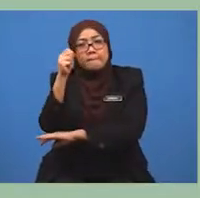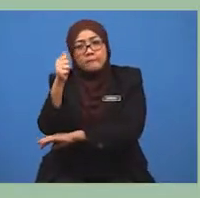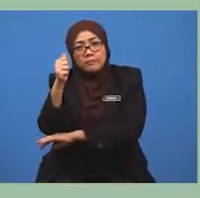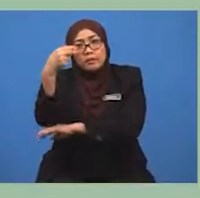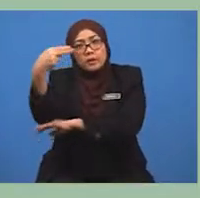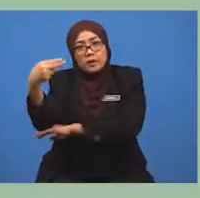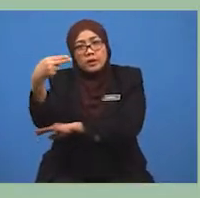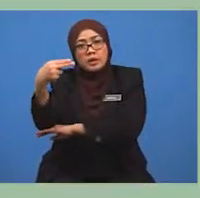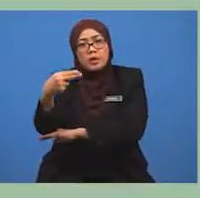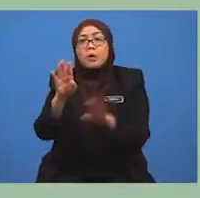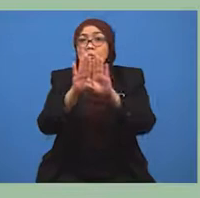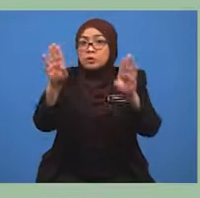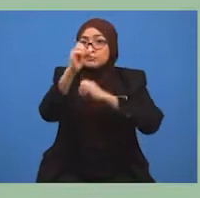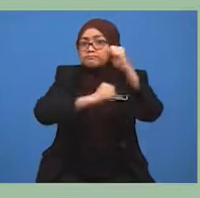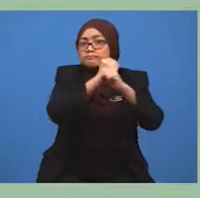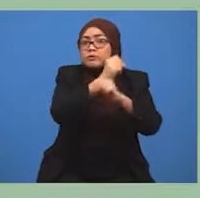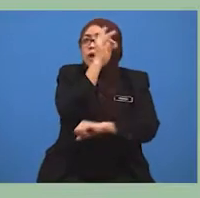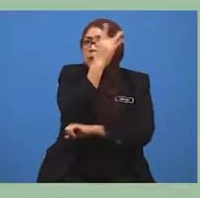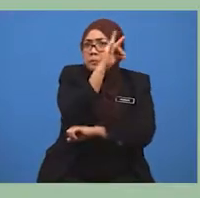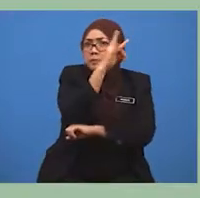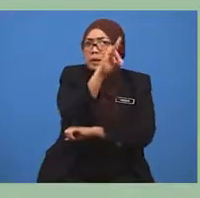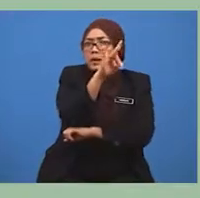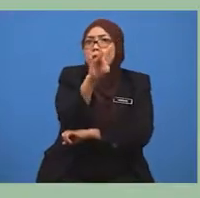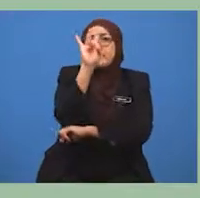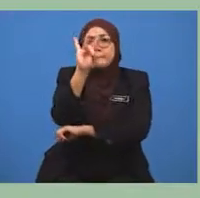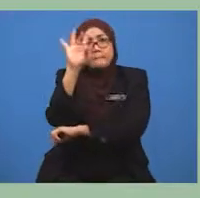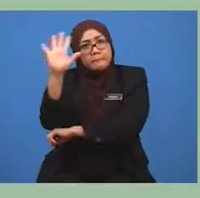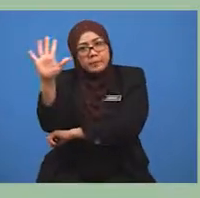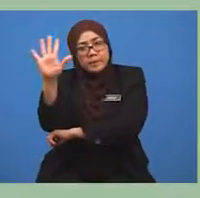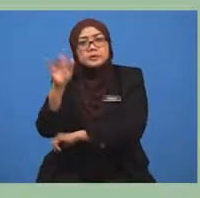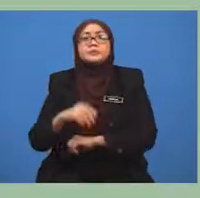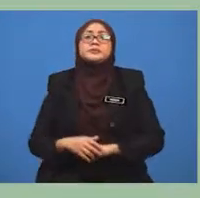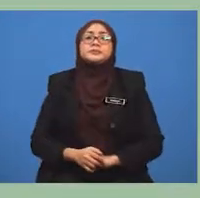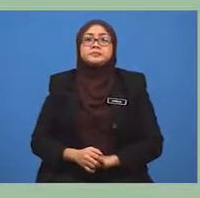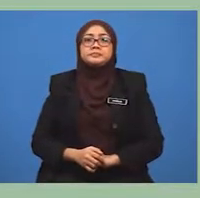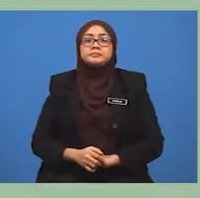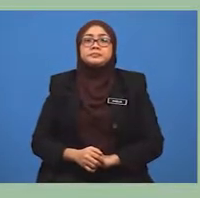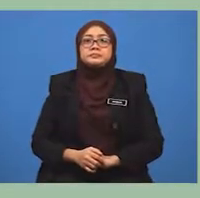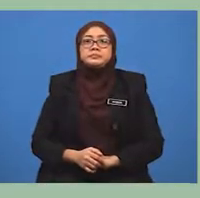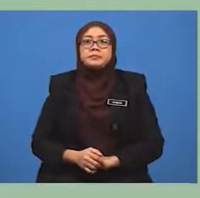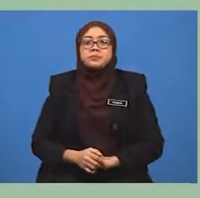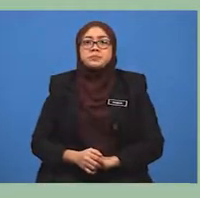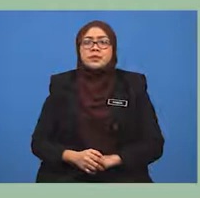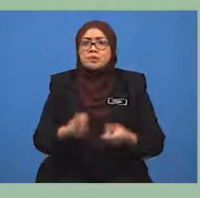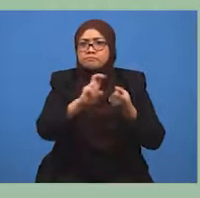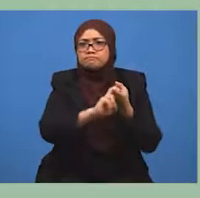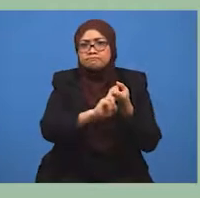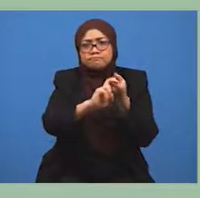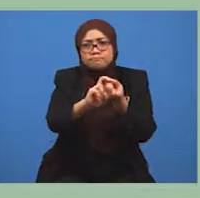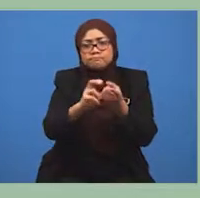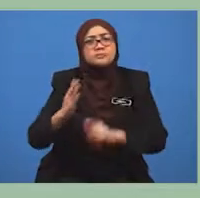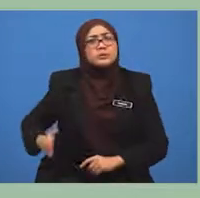1885. Seterusnya, murid-murid, perkhidmatan kereta api di